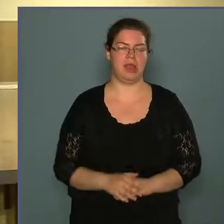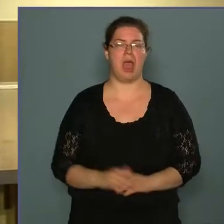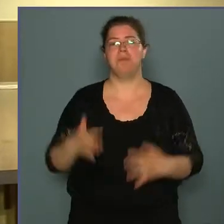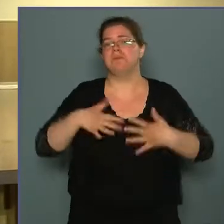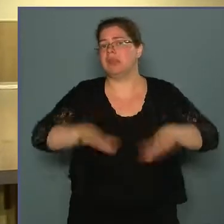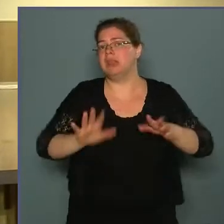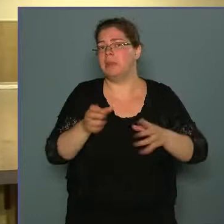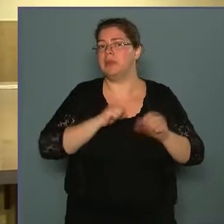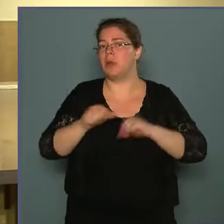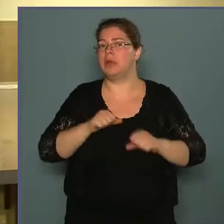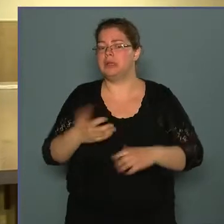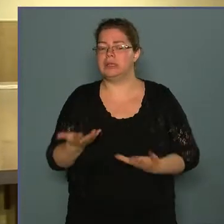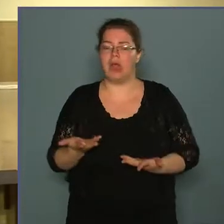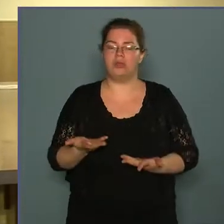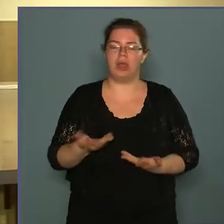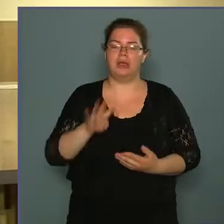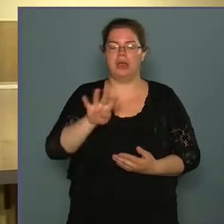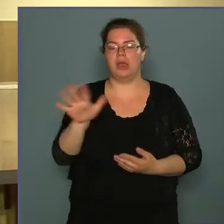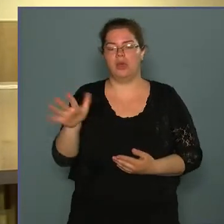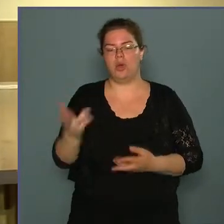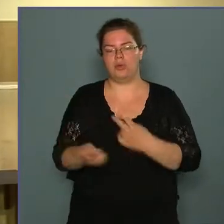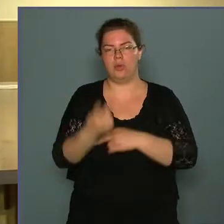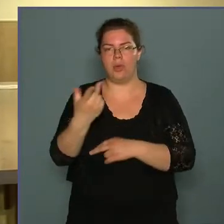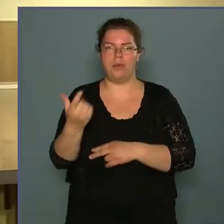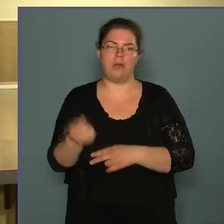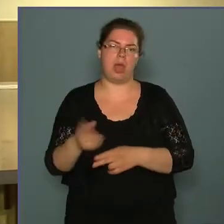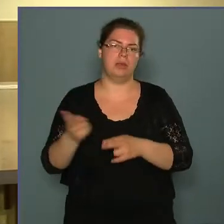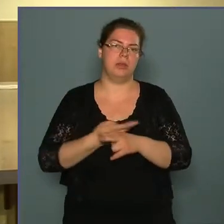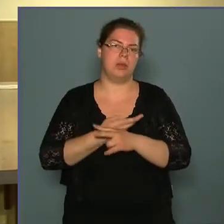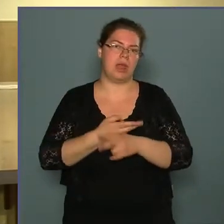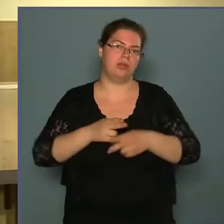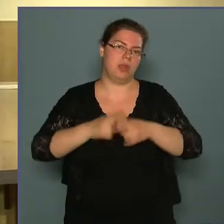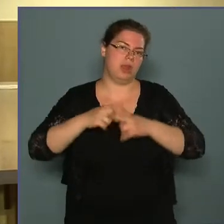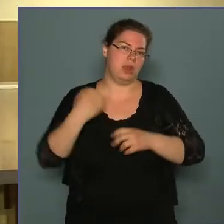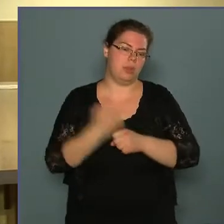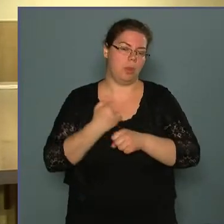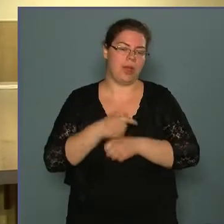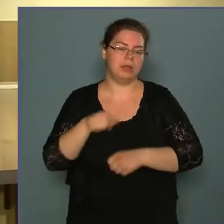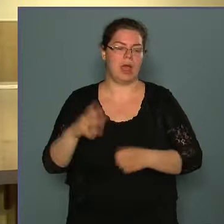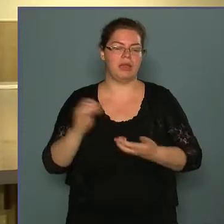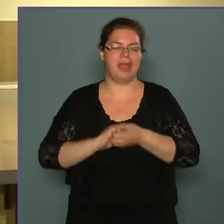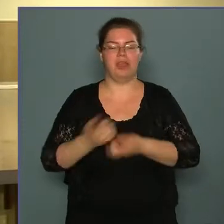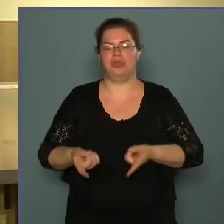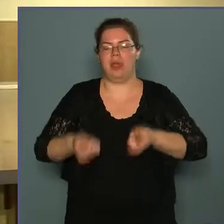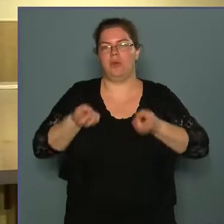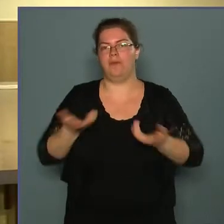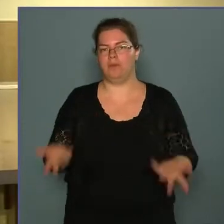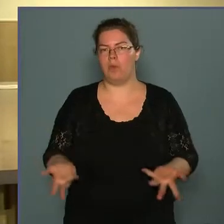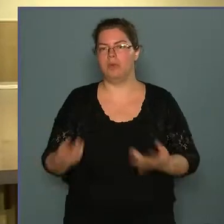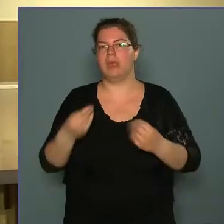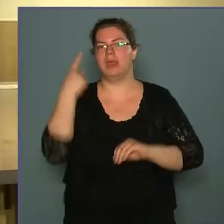Általában az önkéntes tűzoltók négy-öt fővel szokták segíteni a munkánkat, de ez egyesülettől függő, hogy